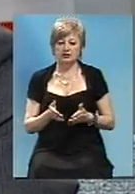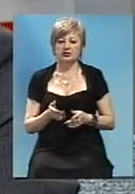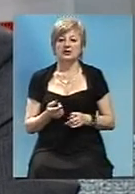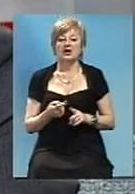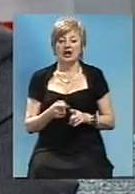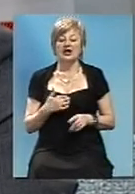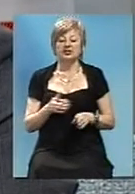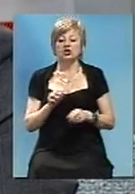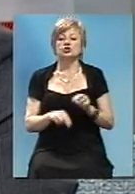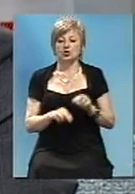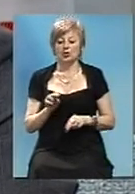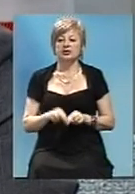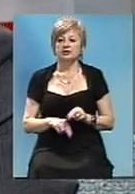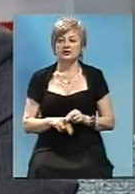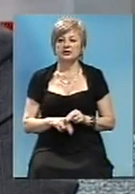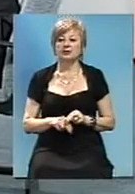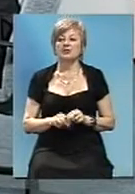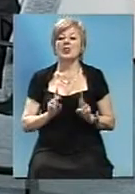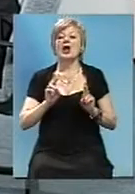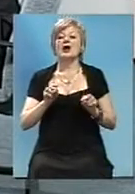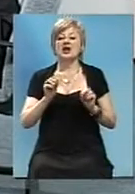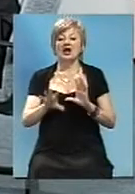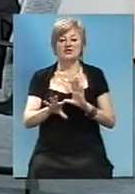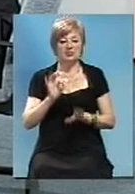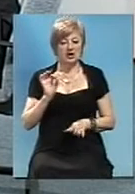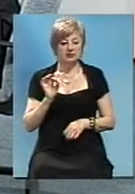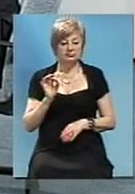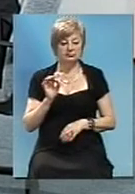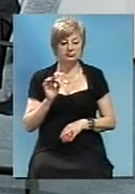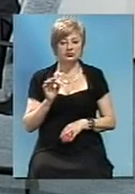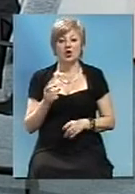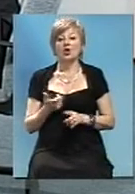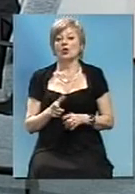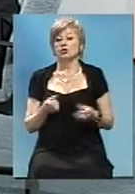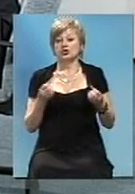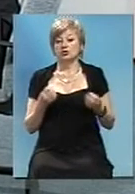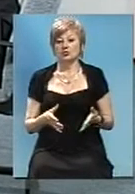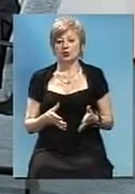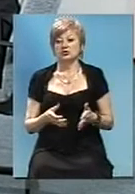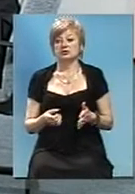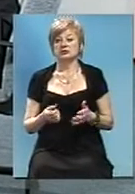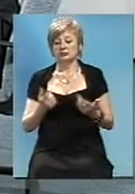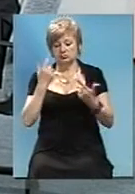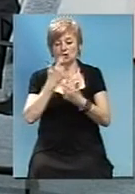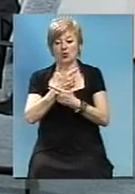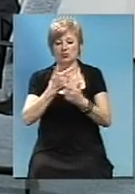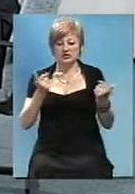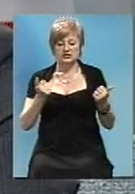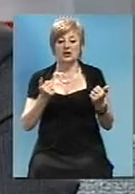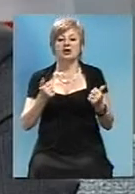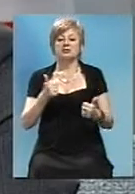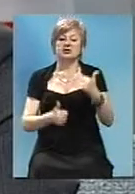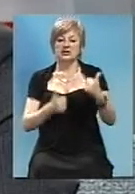підрядчиків по текущому і середньому ремонту. Як обирали їх? Все дуже просто, через Прозоро об'являємо процедури, об'являємо